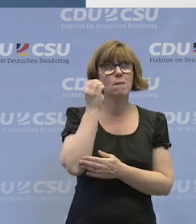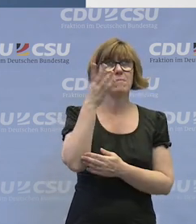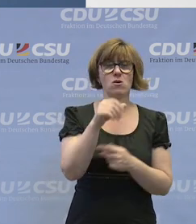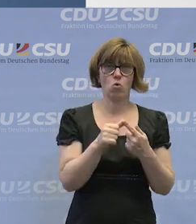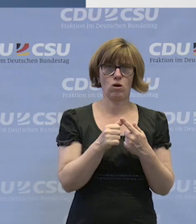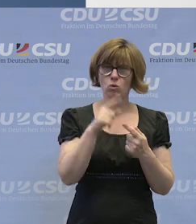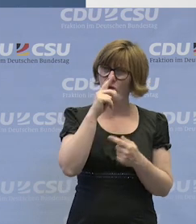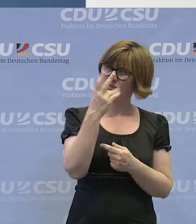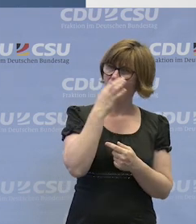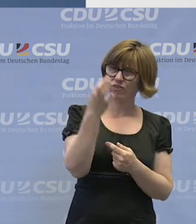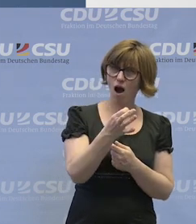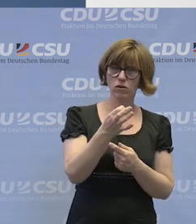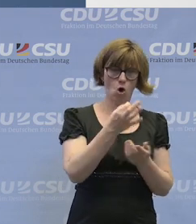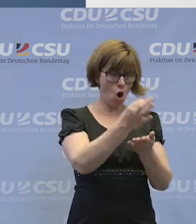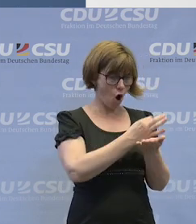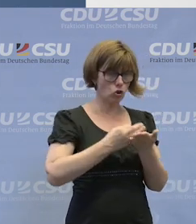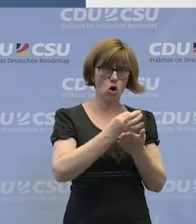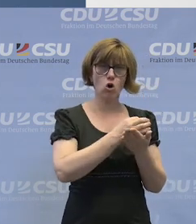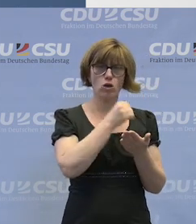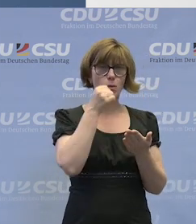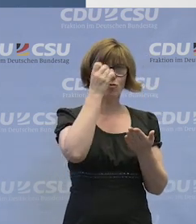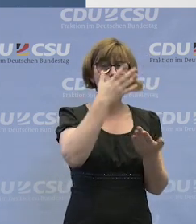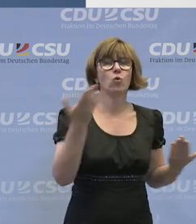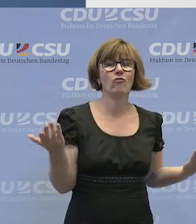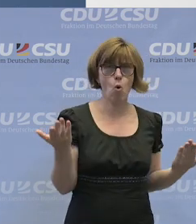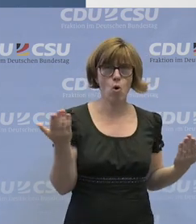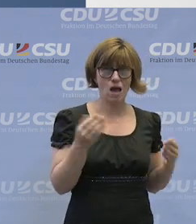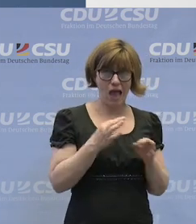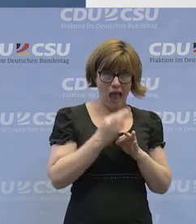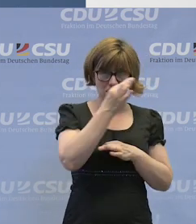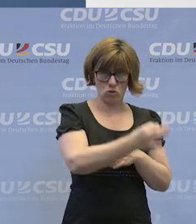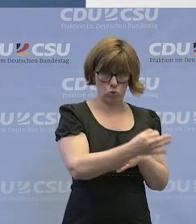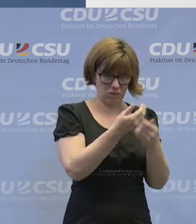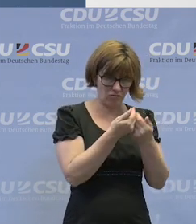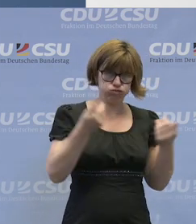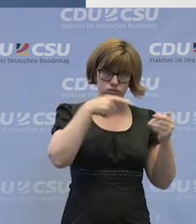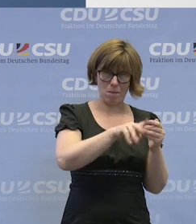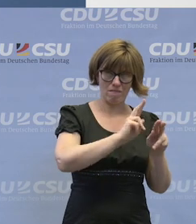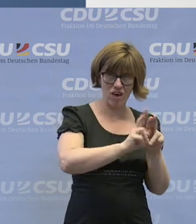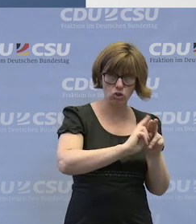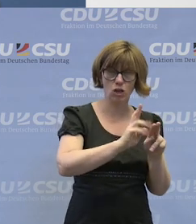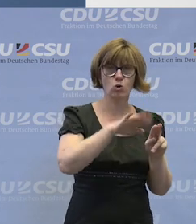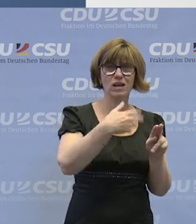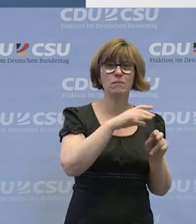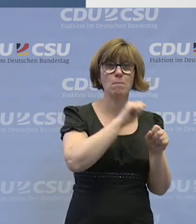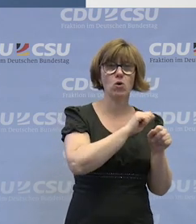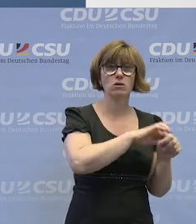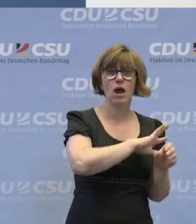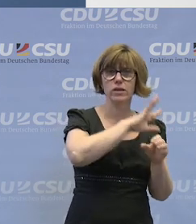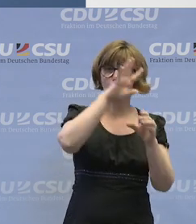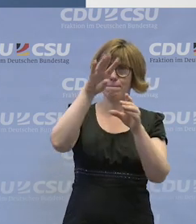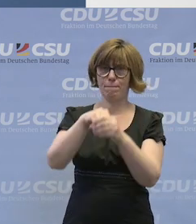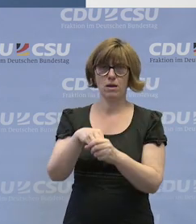sind nur zwei Fragen. Wo sind denn Orte der beruflichen Bildung? Sind sie exklusiv in der Werkstatt? Oder gibt es nicht die Möglichkeit,